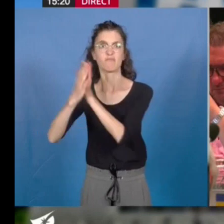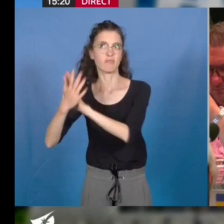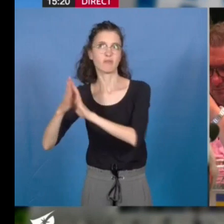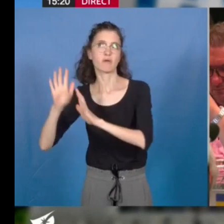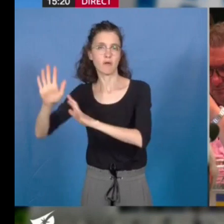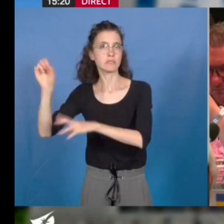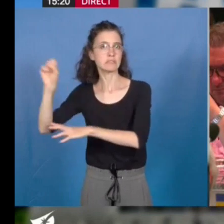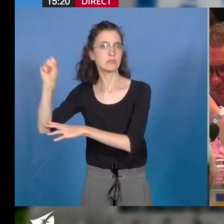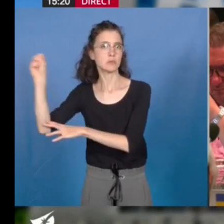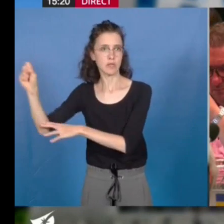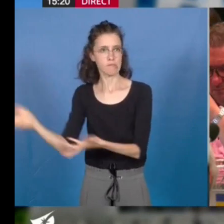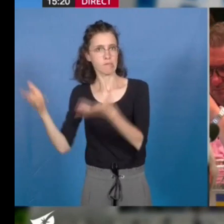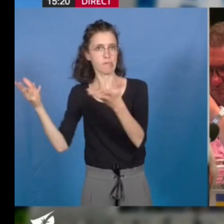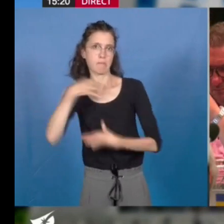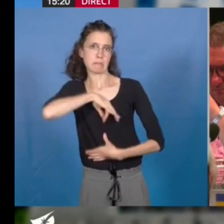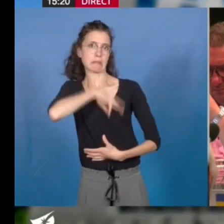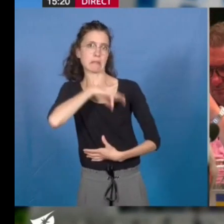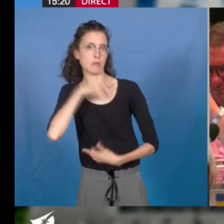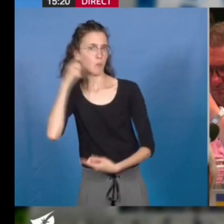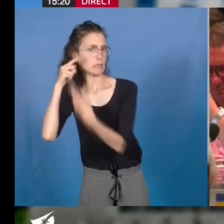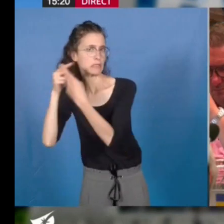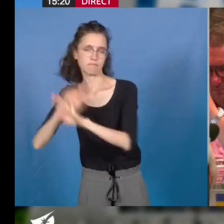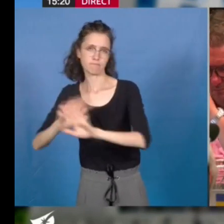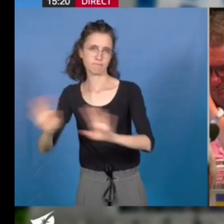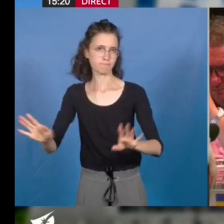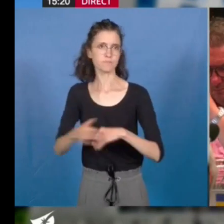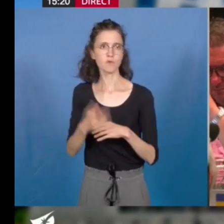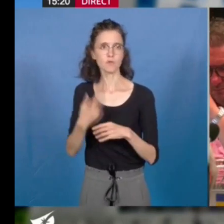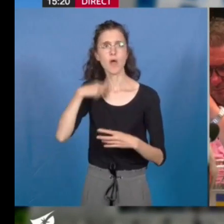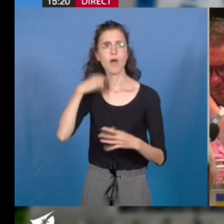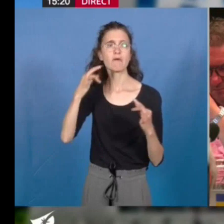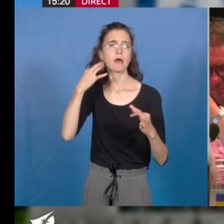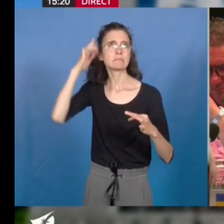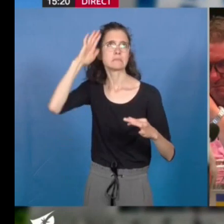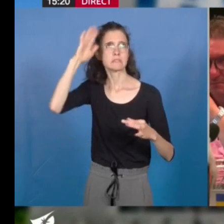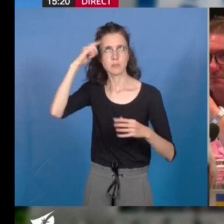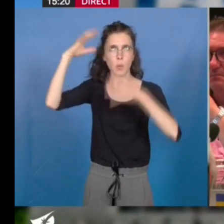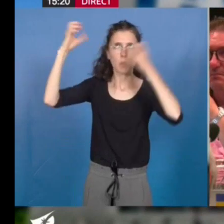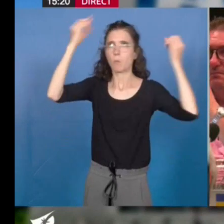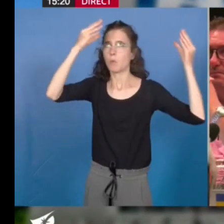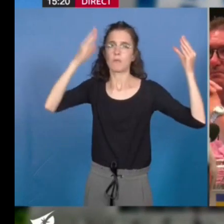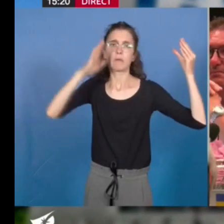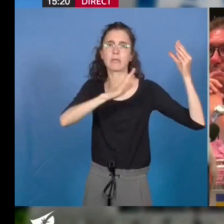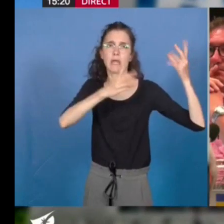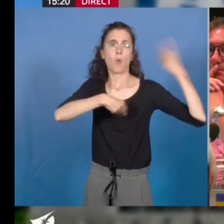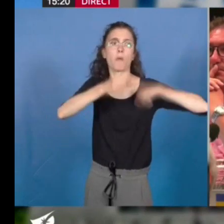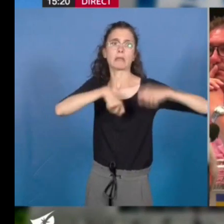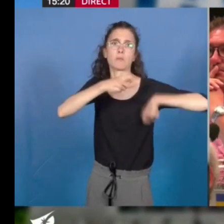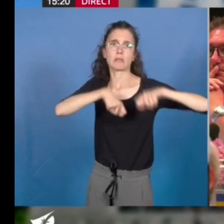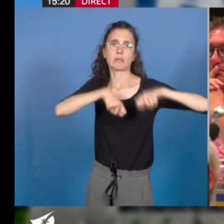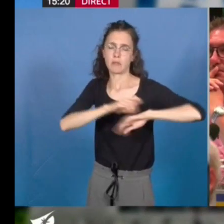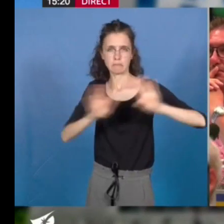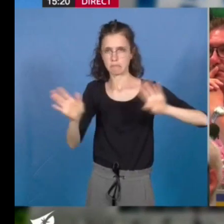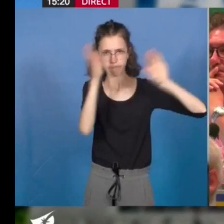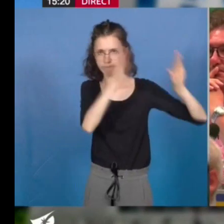sommes convaincus qu'il faille sortir la santé des logiques marchandes. C'est pourquoi nous proposons la création d'un pôle public de